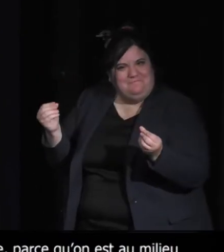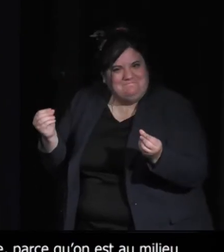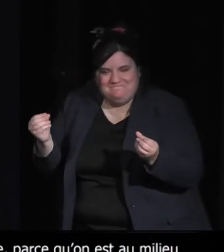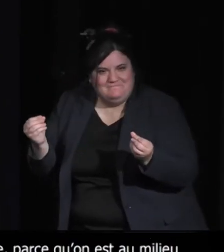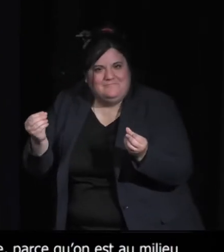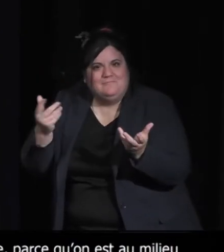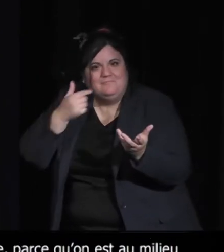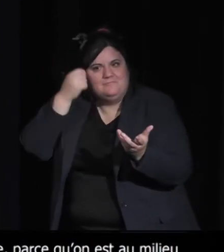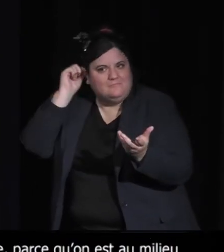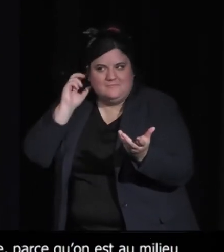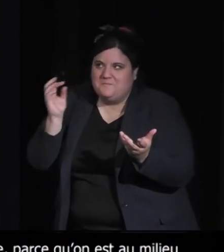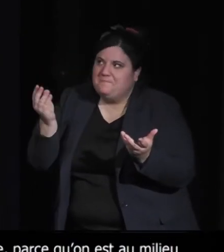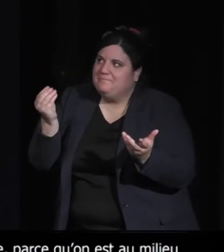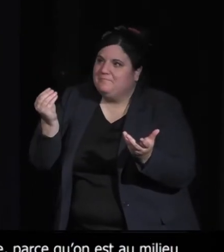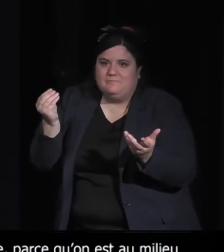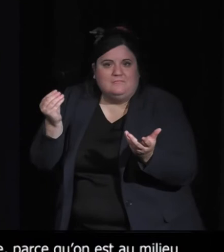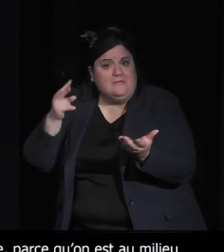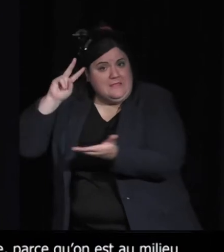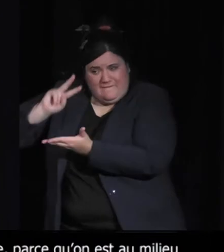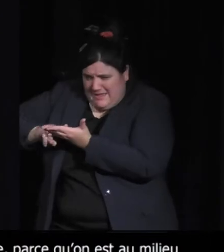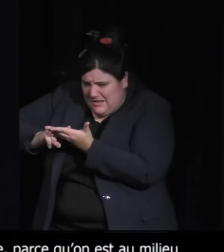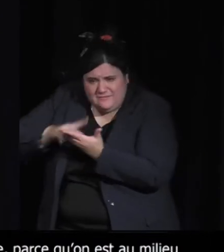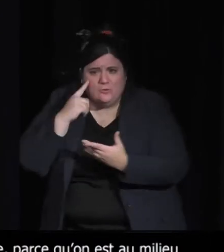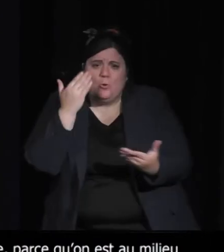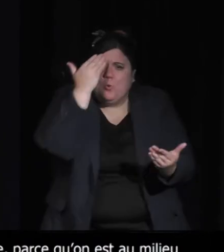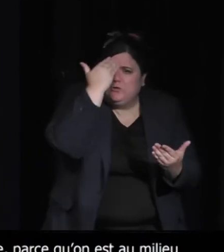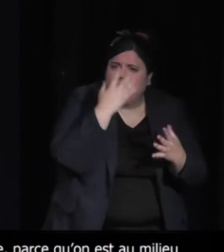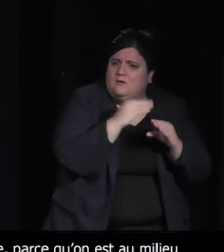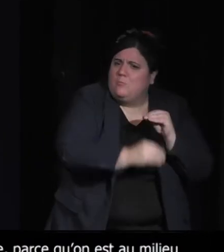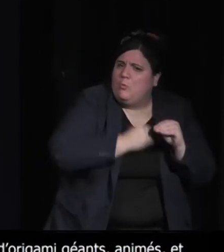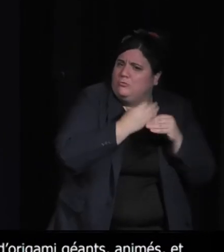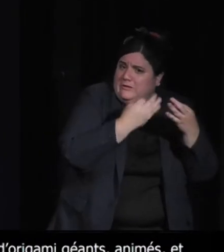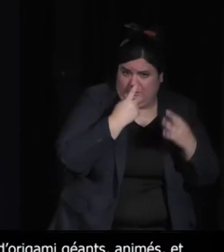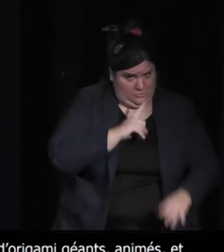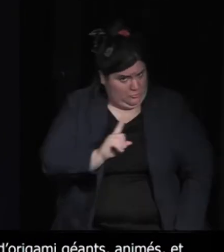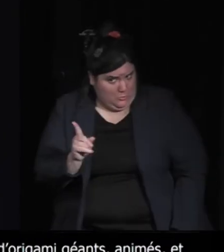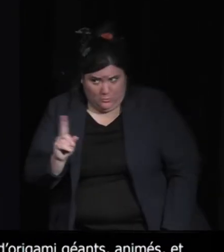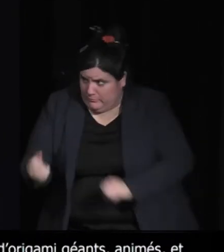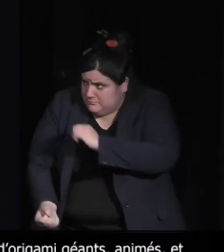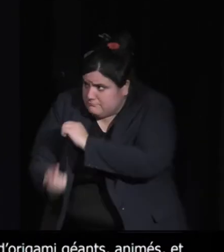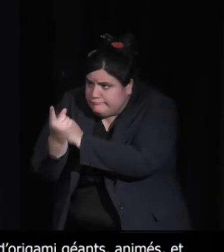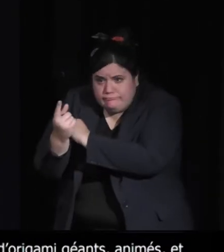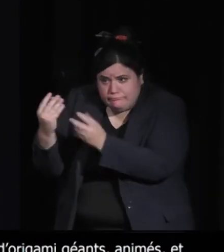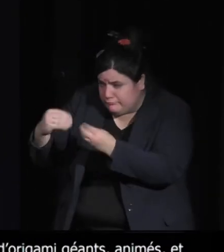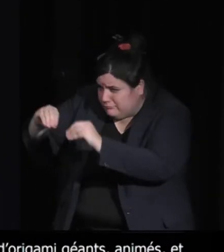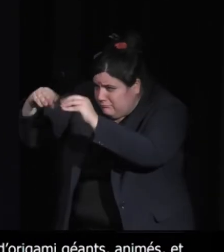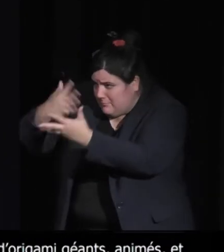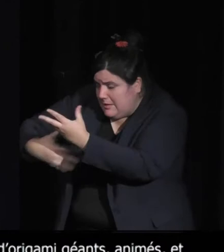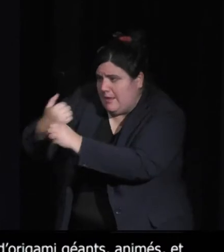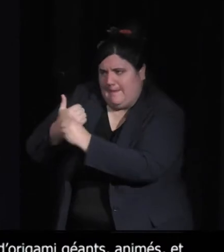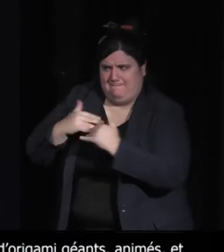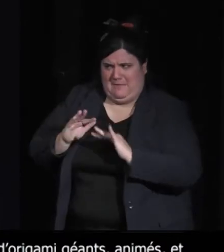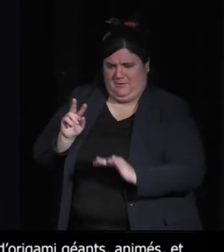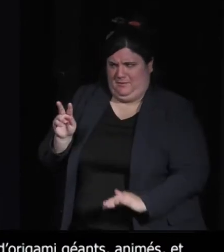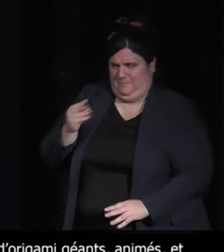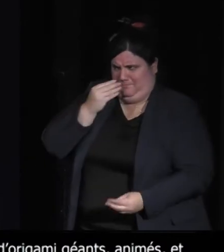départ. C'est qu'on est sur quelque chose qui est non réaliste. Ces animaux n'existent pas, mais par leur animation, leur interaction, le fait qu'on